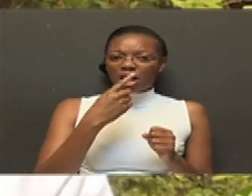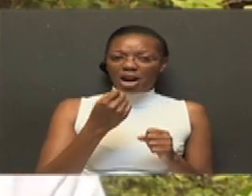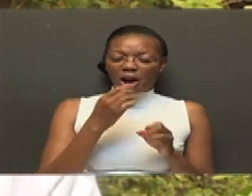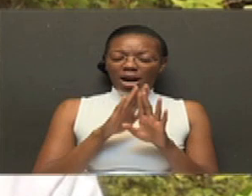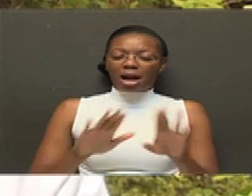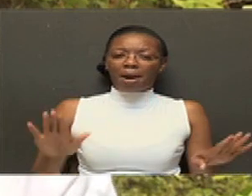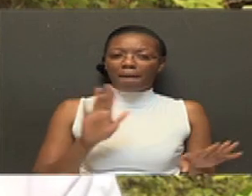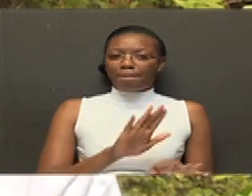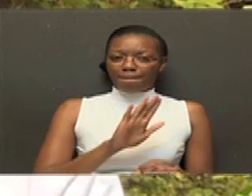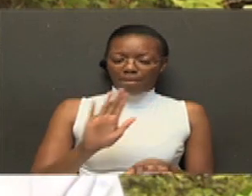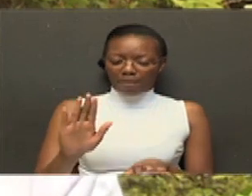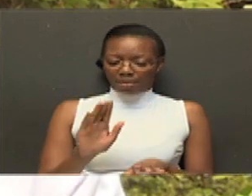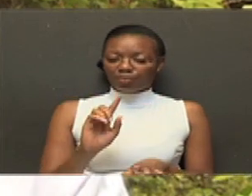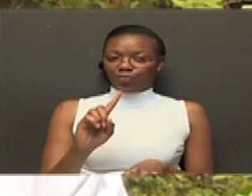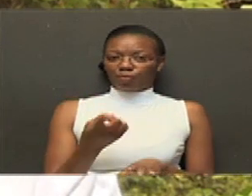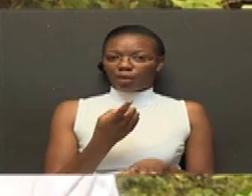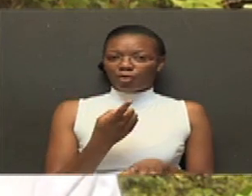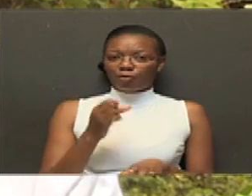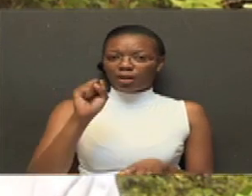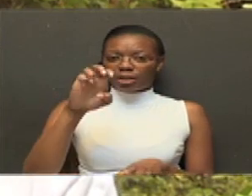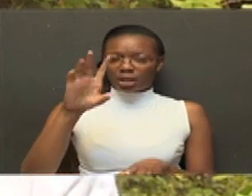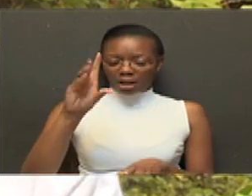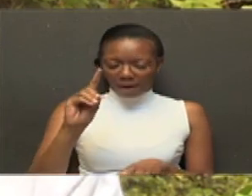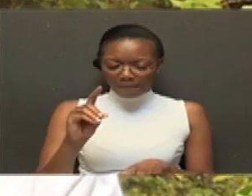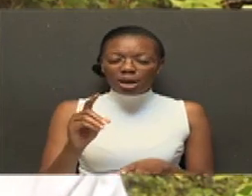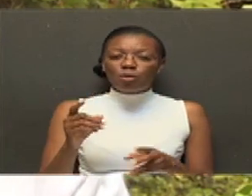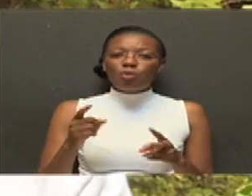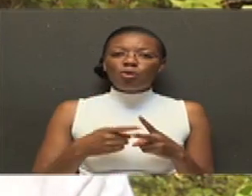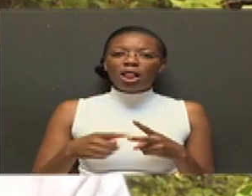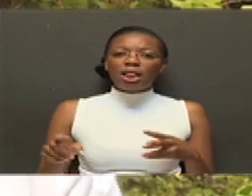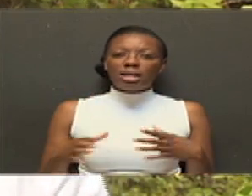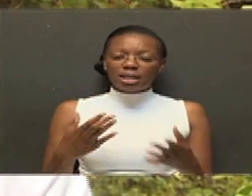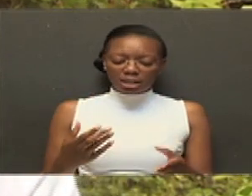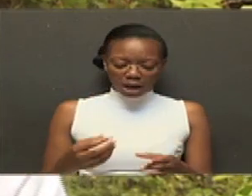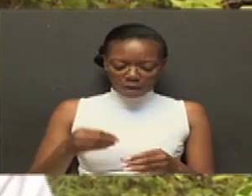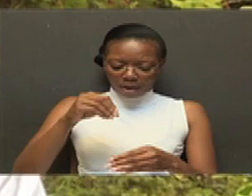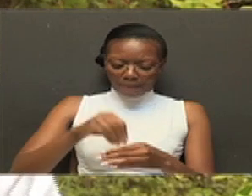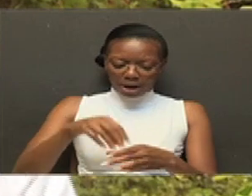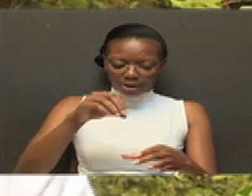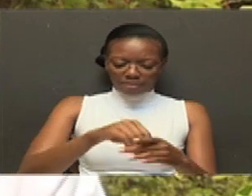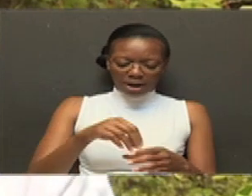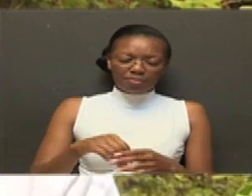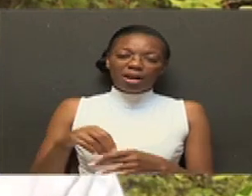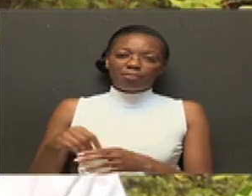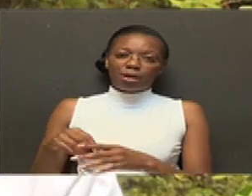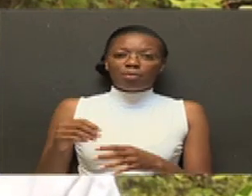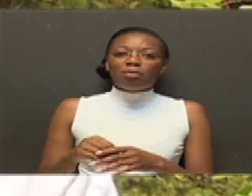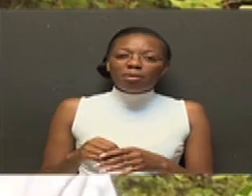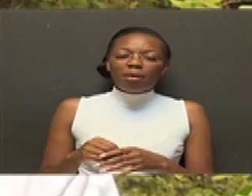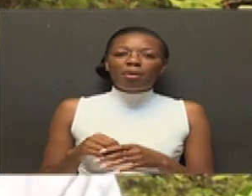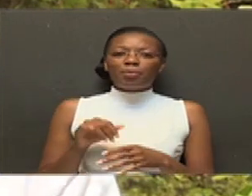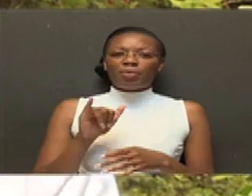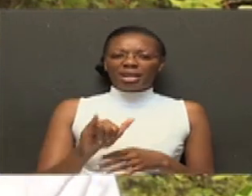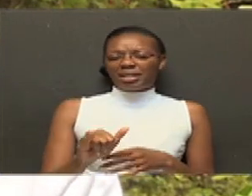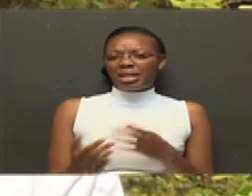Kwa hivu waba tukilete begu kwanza ni kutegeneza nasali, tunajua germination, senye zimekataa tunafanya hile tizi ukacha. After